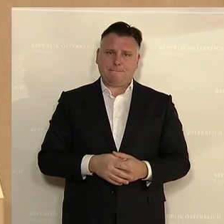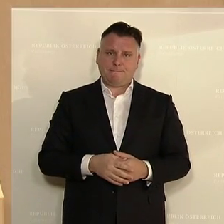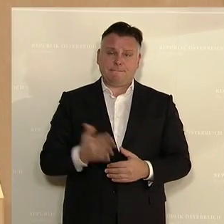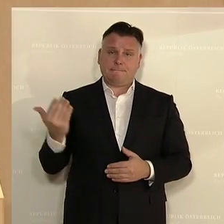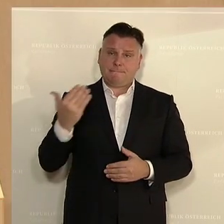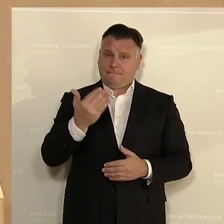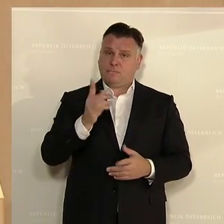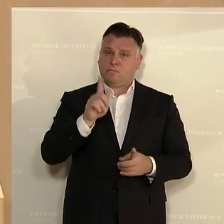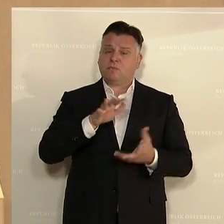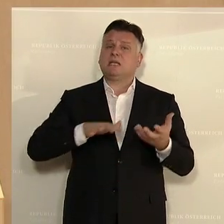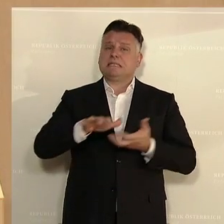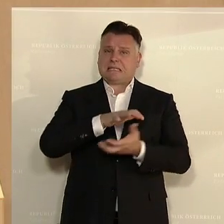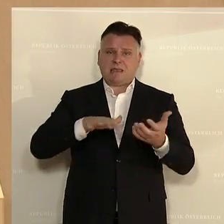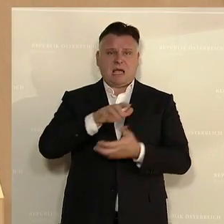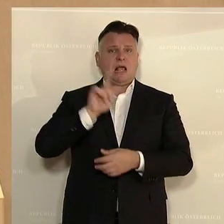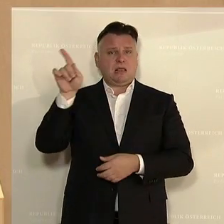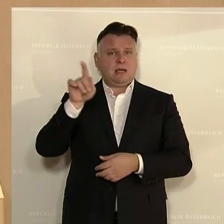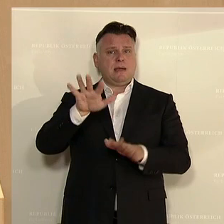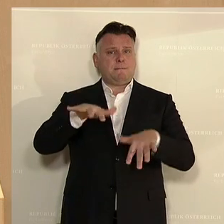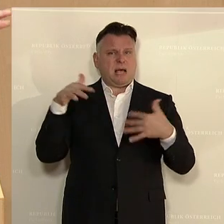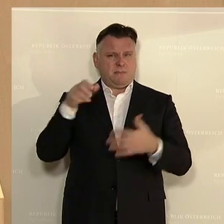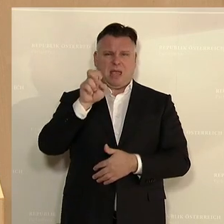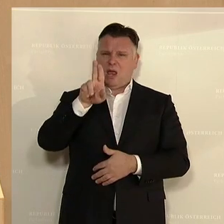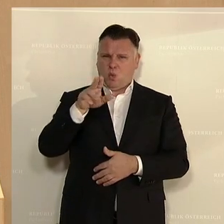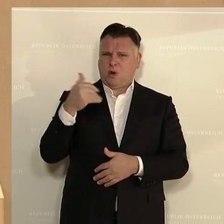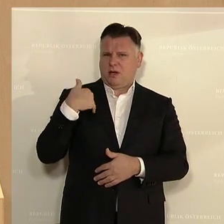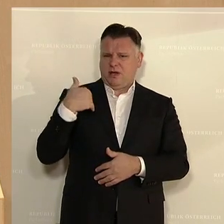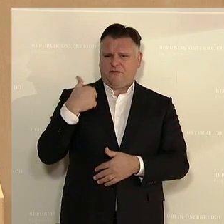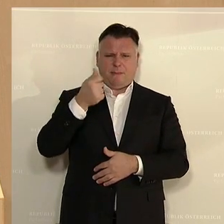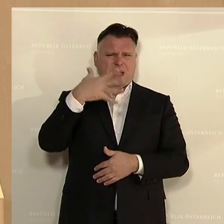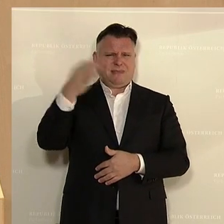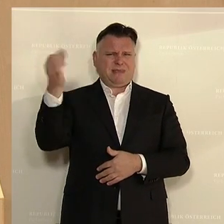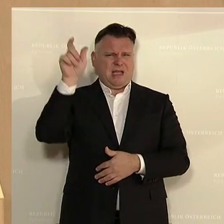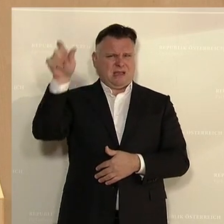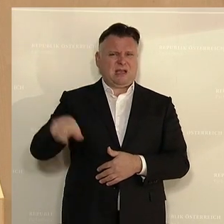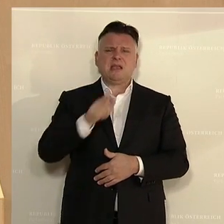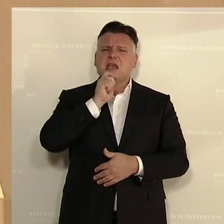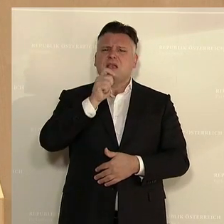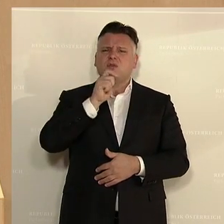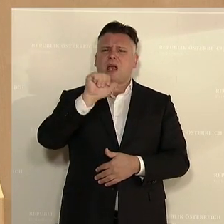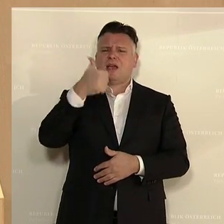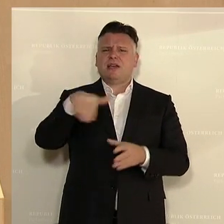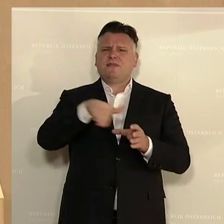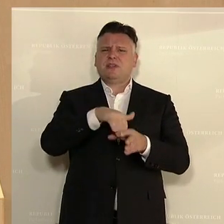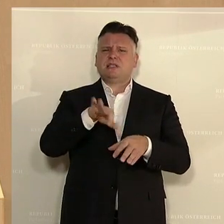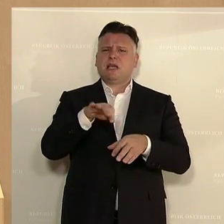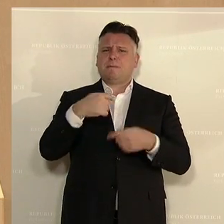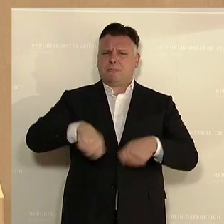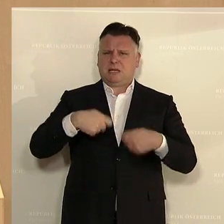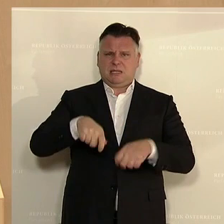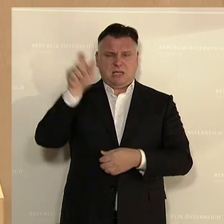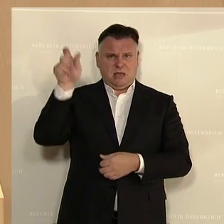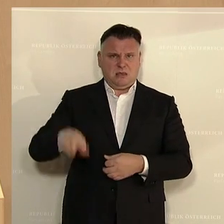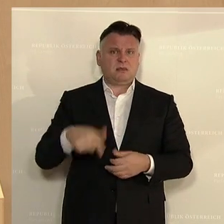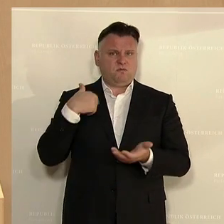Es ist ein Skandal, der das Europäische Parlament erschüttert. Es war vor wenigen Tagen ein Interview vom ersten Vizepräsidenten des Europäischen Parlaments